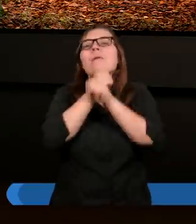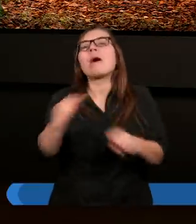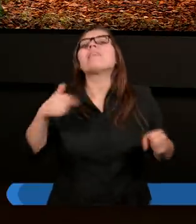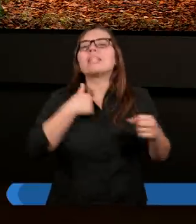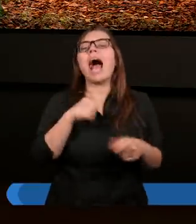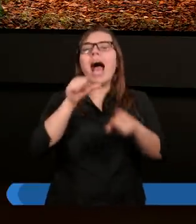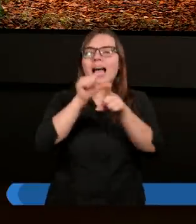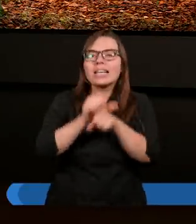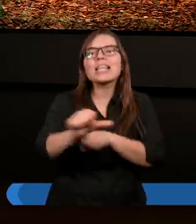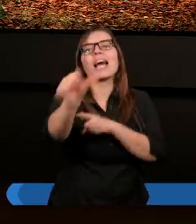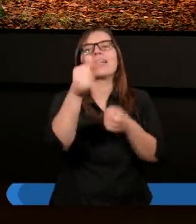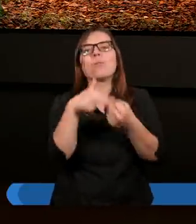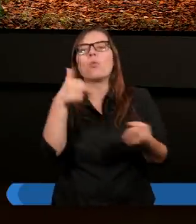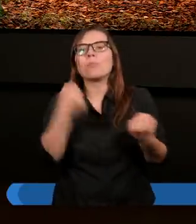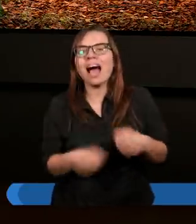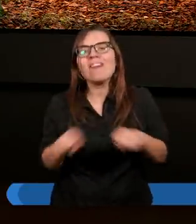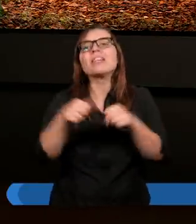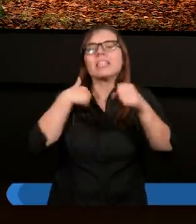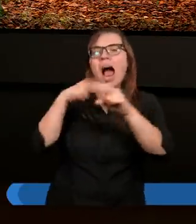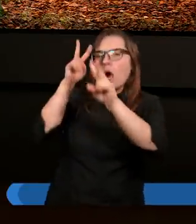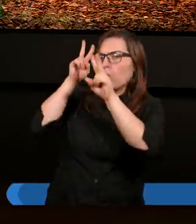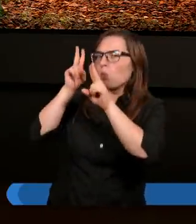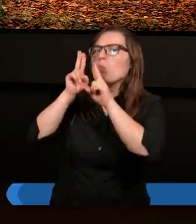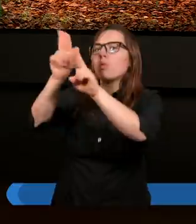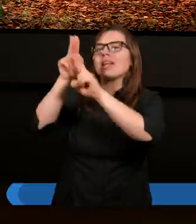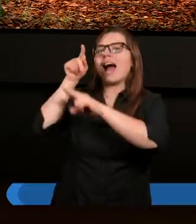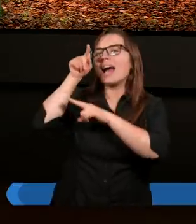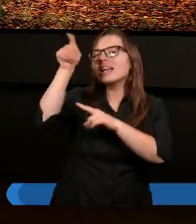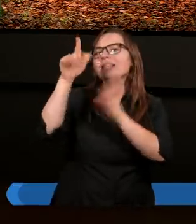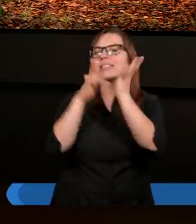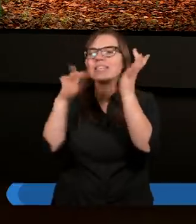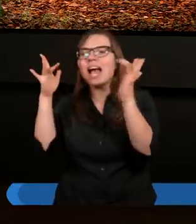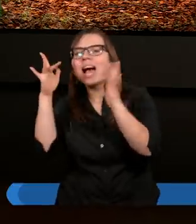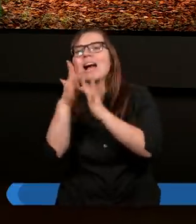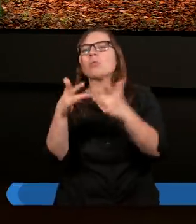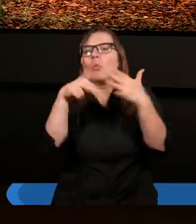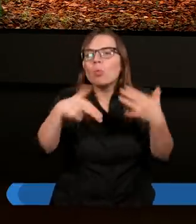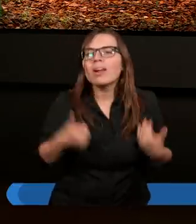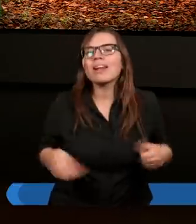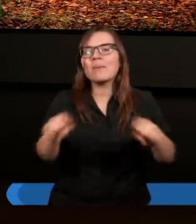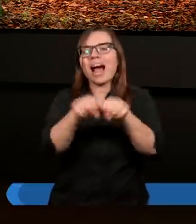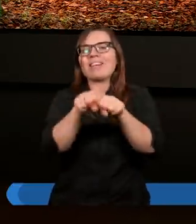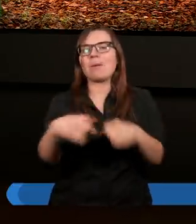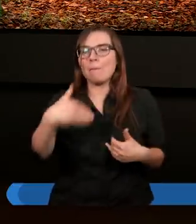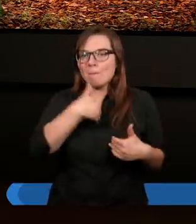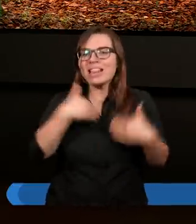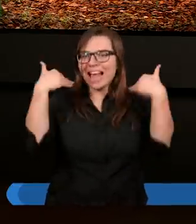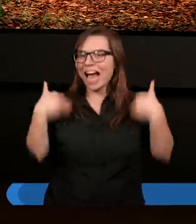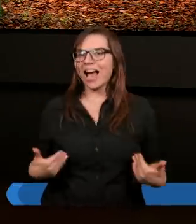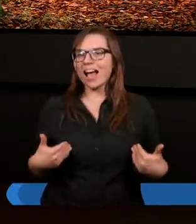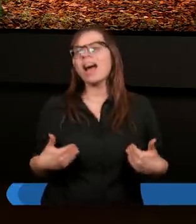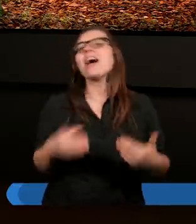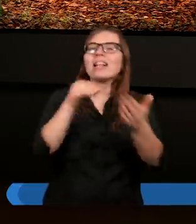jestem usprawiedliwiony, że uznaję, że Pan Jezus usprawiedliwił mnie